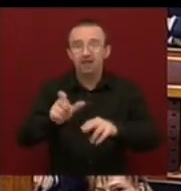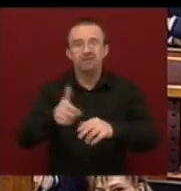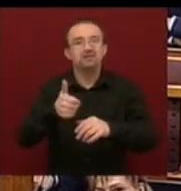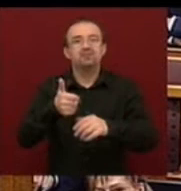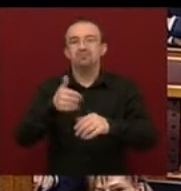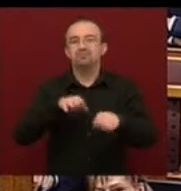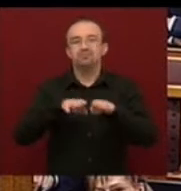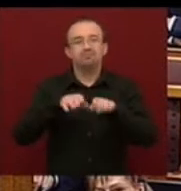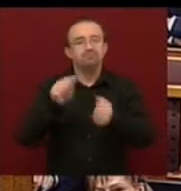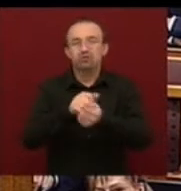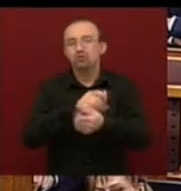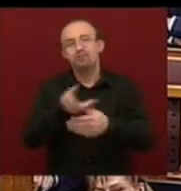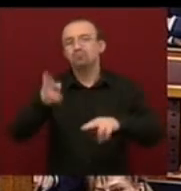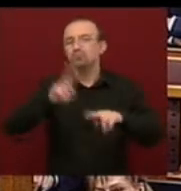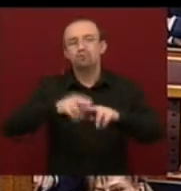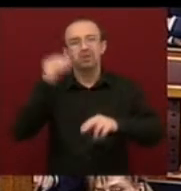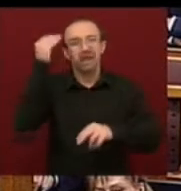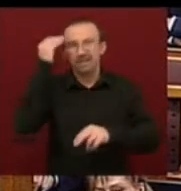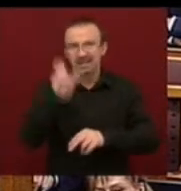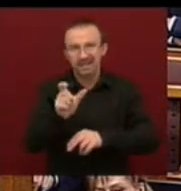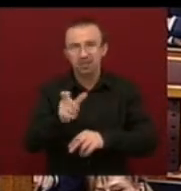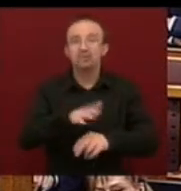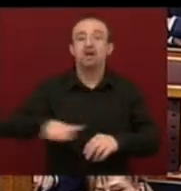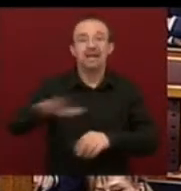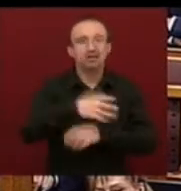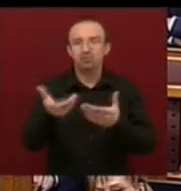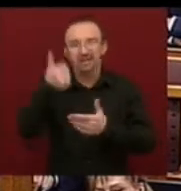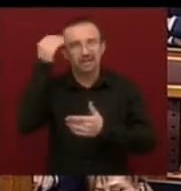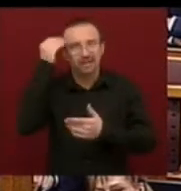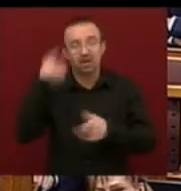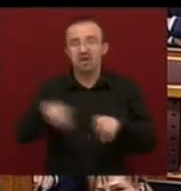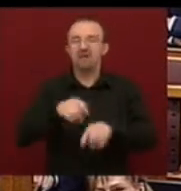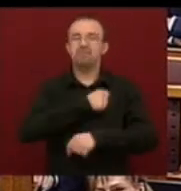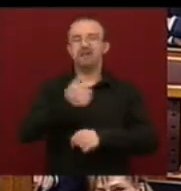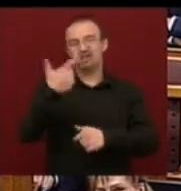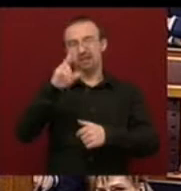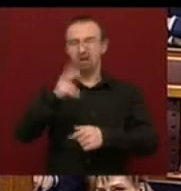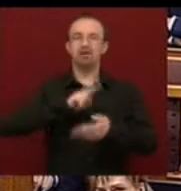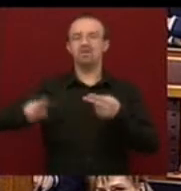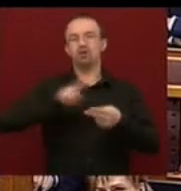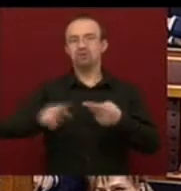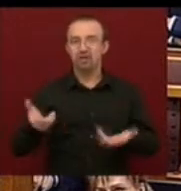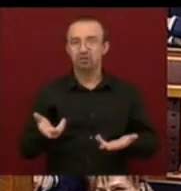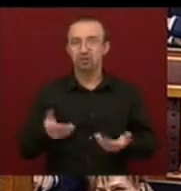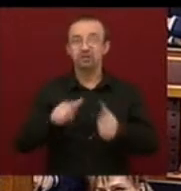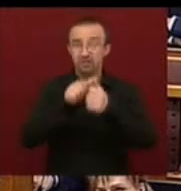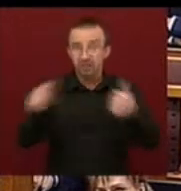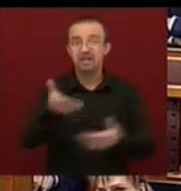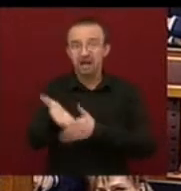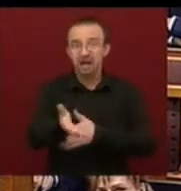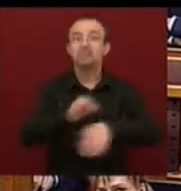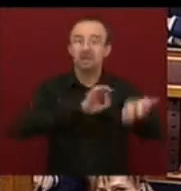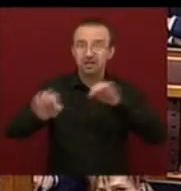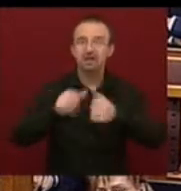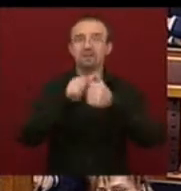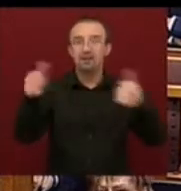egyetminisztről ebben biztos lehetőn is, és gondolom tudja is, és a magyar társadalom se, de hogyha ilyen bátrak, akkor is mindig kétharmadra hivatkoznak, hát mérjék meg. Készüljön